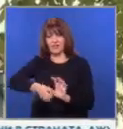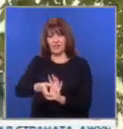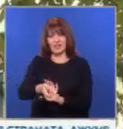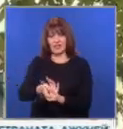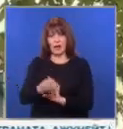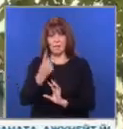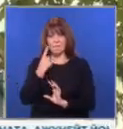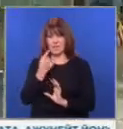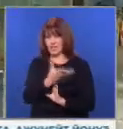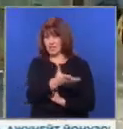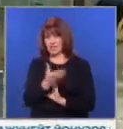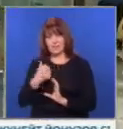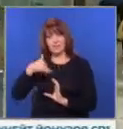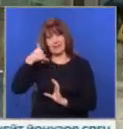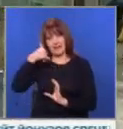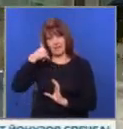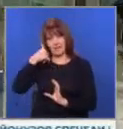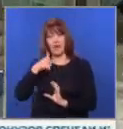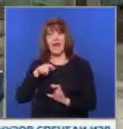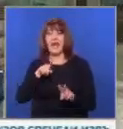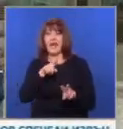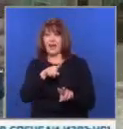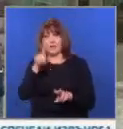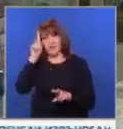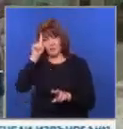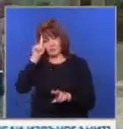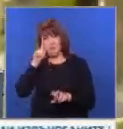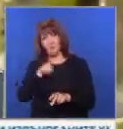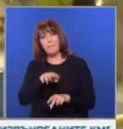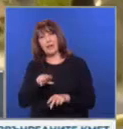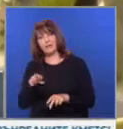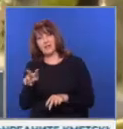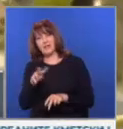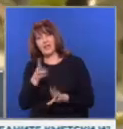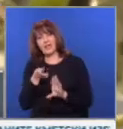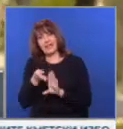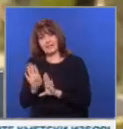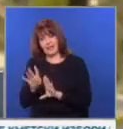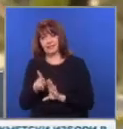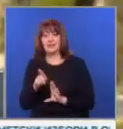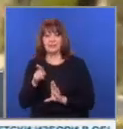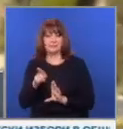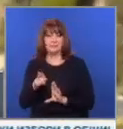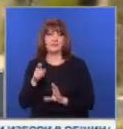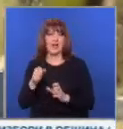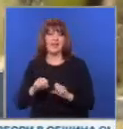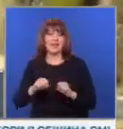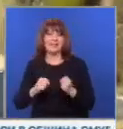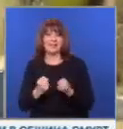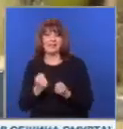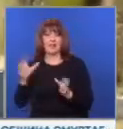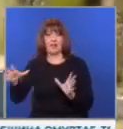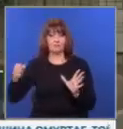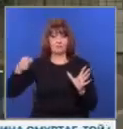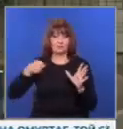След като младежът и взима телефона, Ивана и братов четка и тръгват след него. Разказват, че мъжът я качва на сила в автомобила си и отвежда в местност край